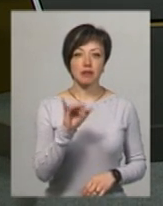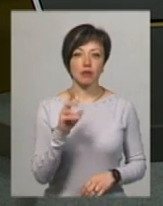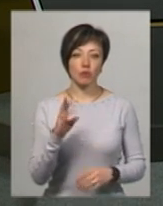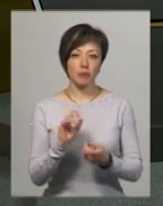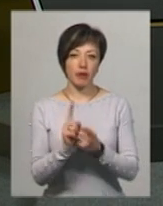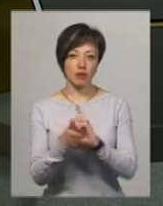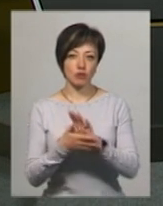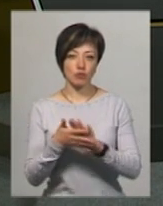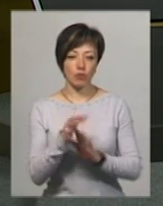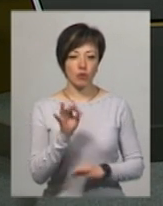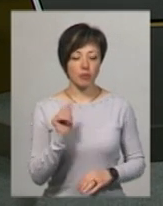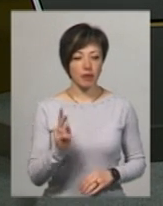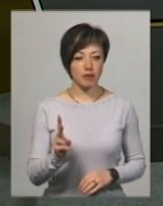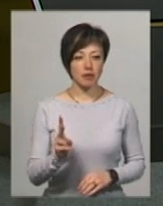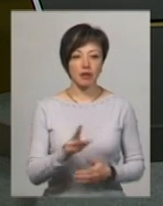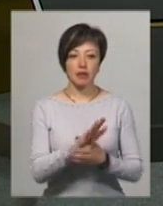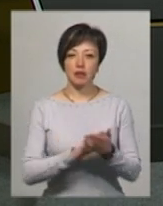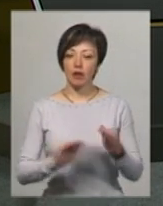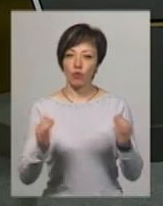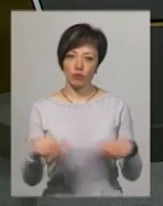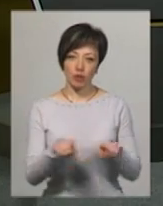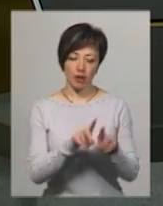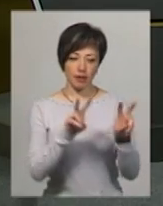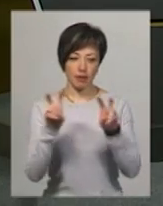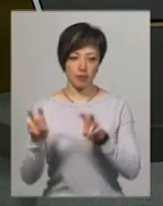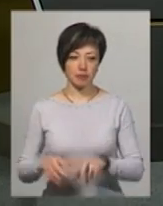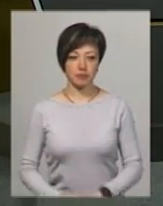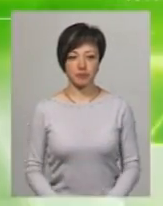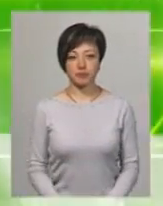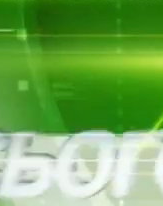переклад на жестову мову Ольга Рибак. Далі коротко про такі теми.